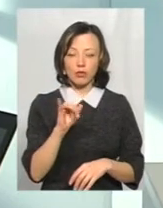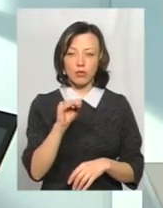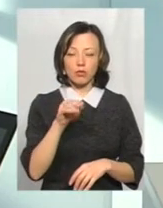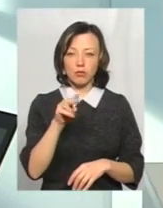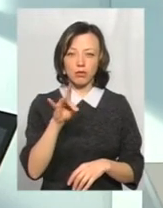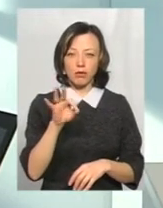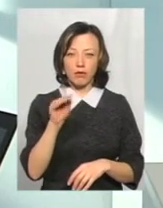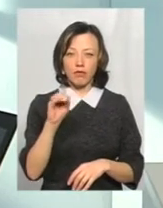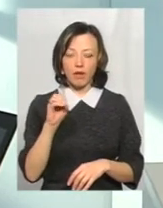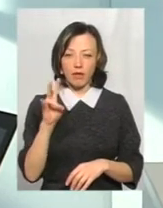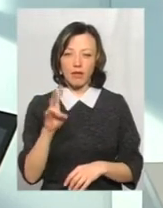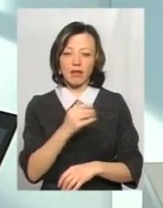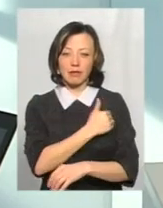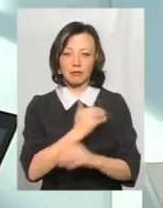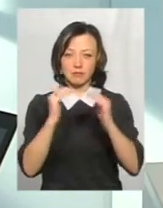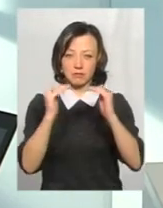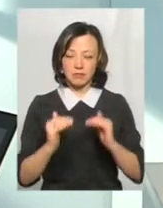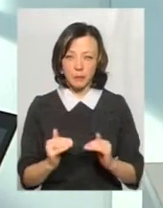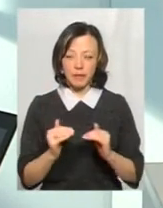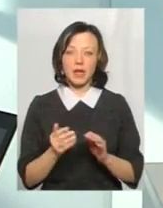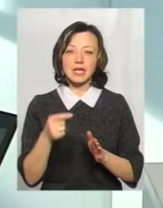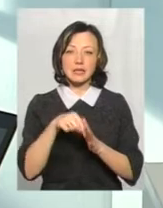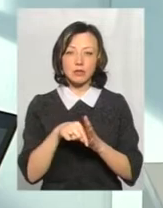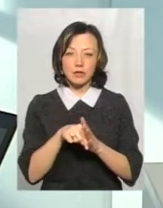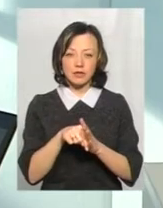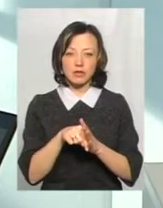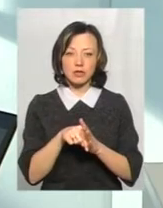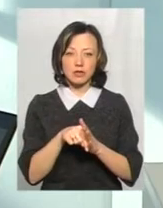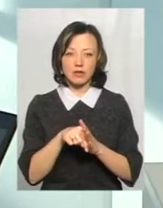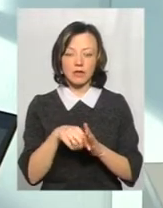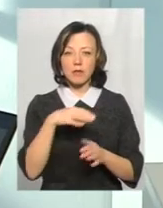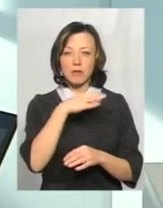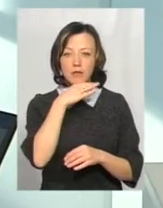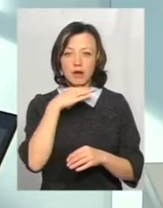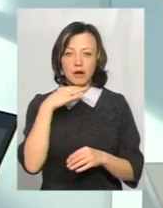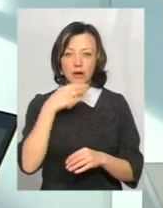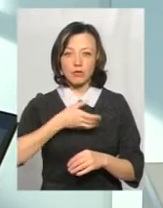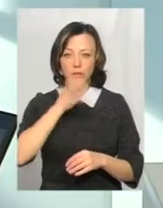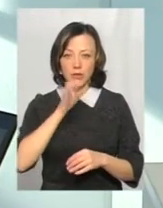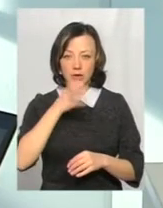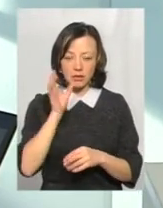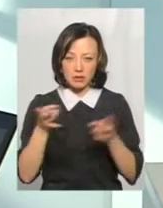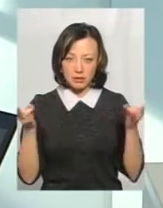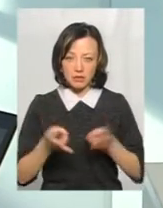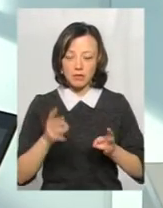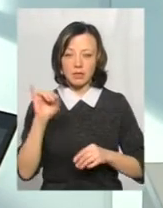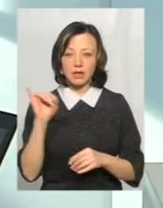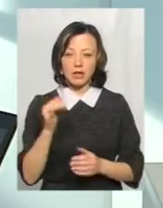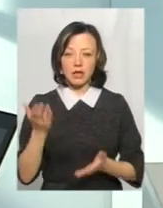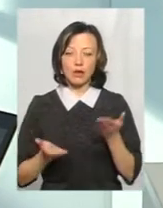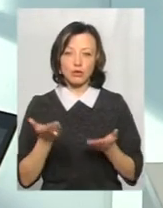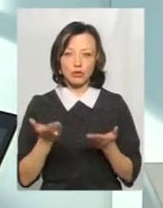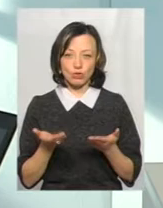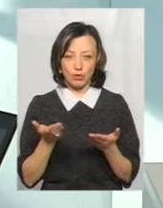якості жарознижуючих, симптоматична велика кількість пиття, і якщо